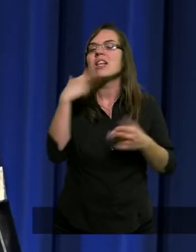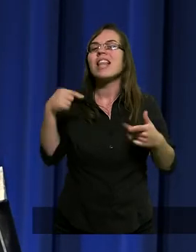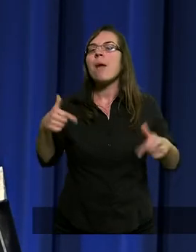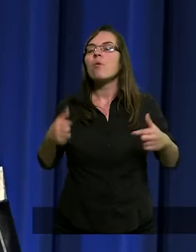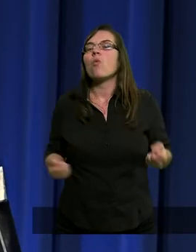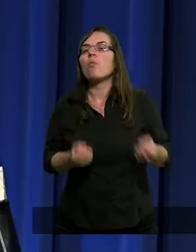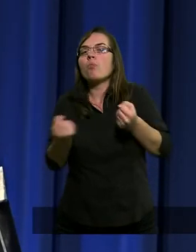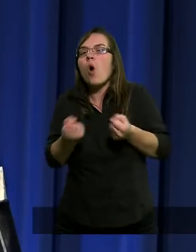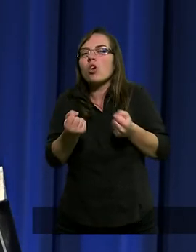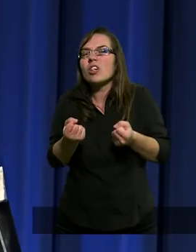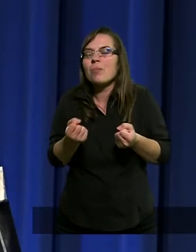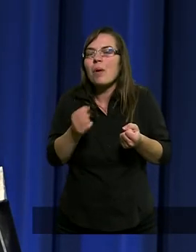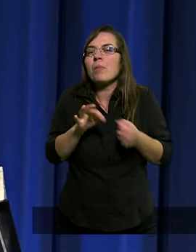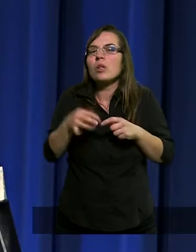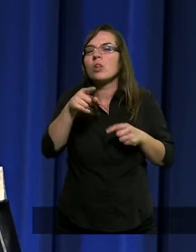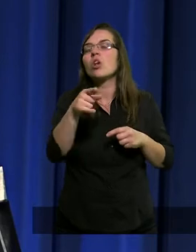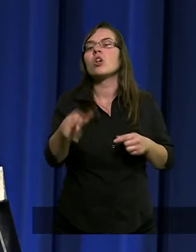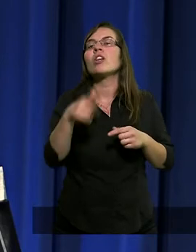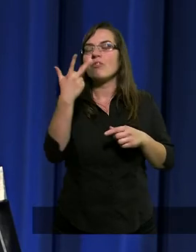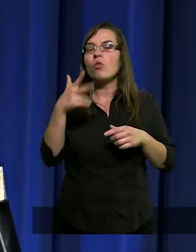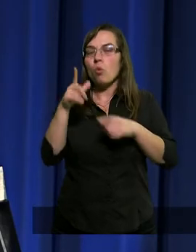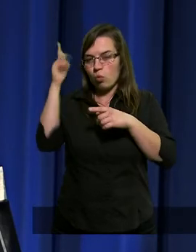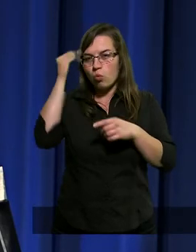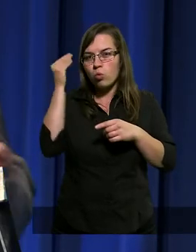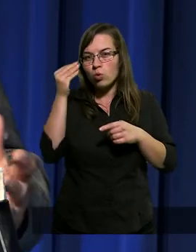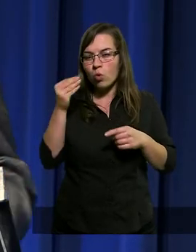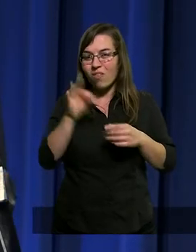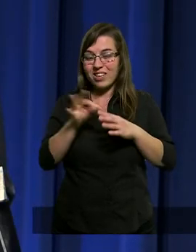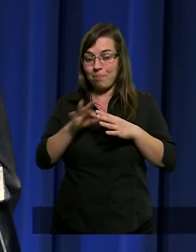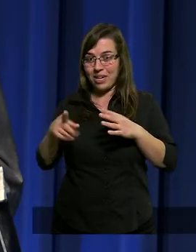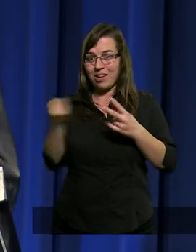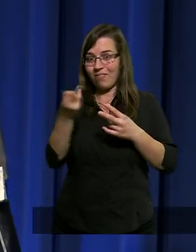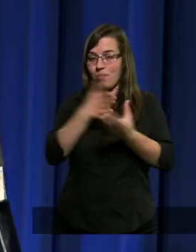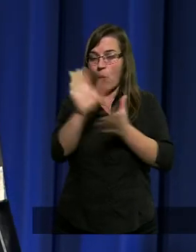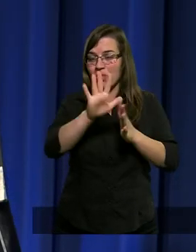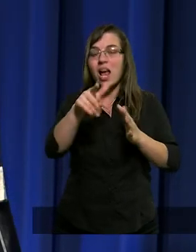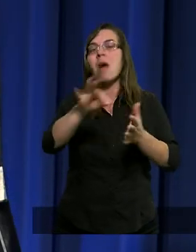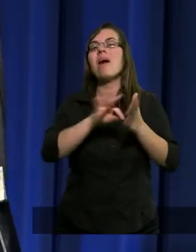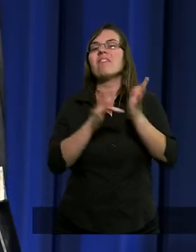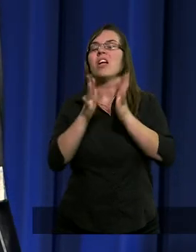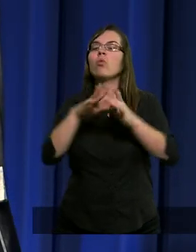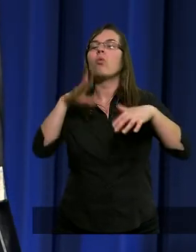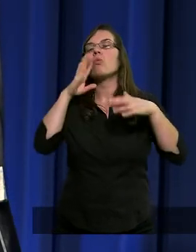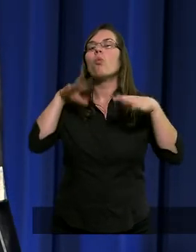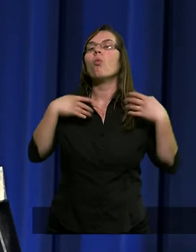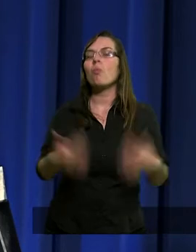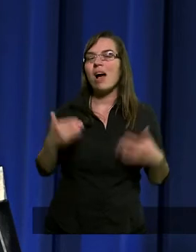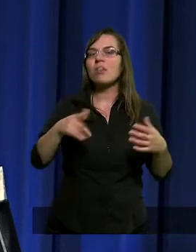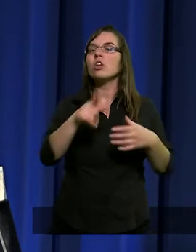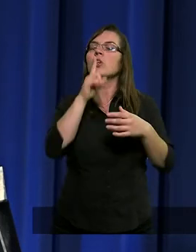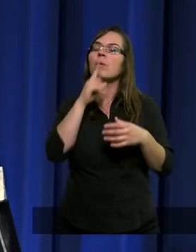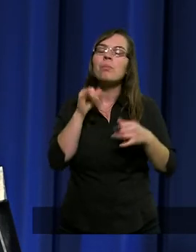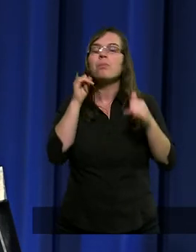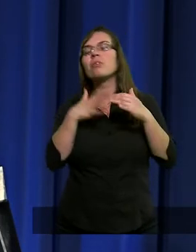podtrzymywany przez dwóch uczniów, pewnie by upadł. Cicho jeńczał,